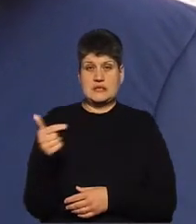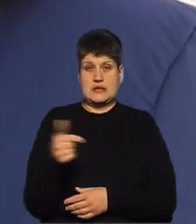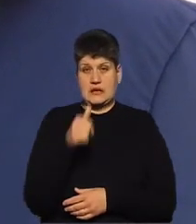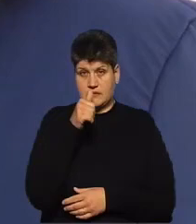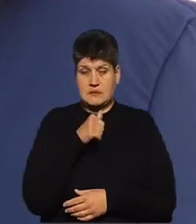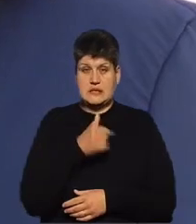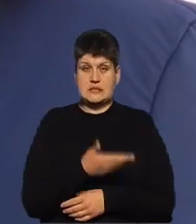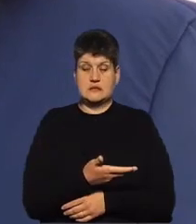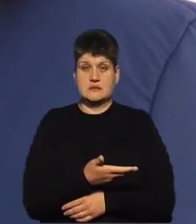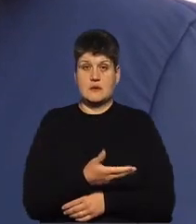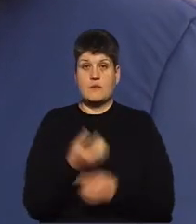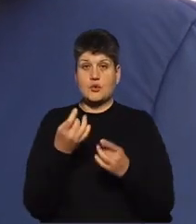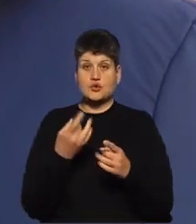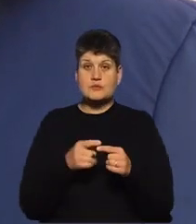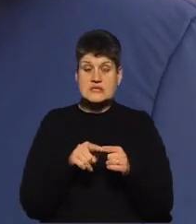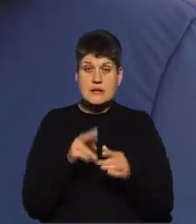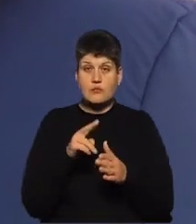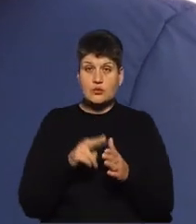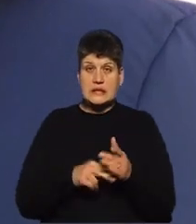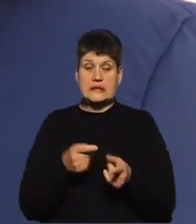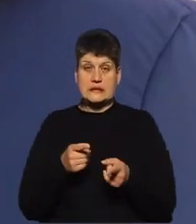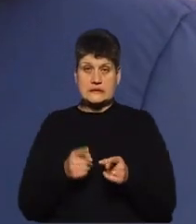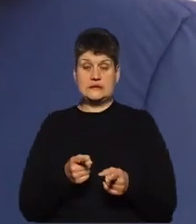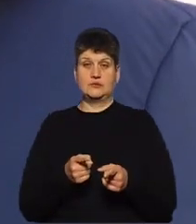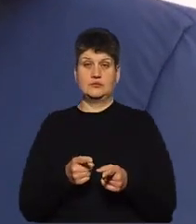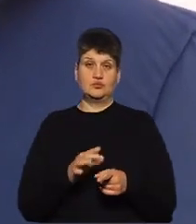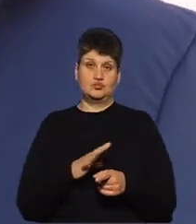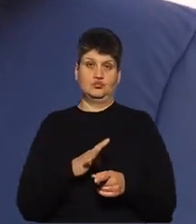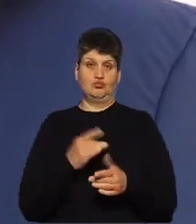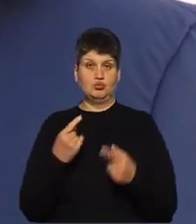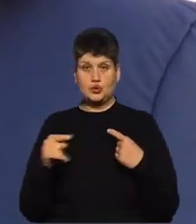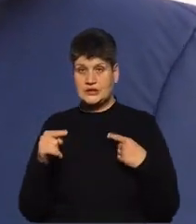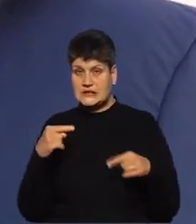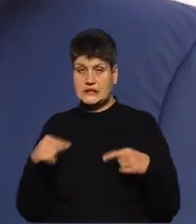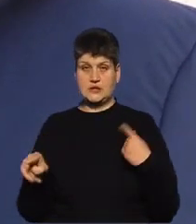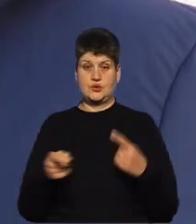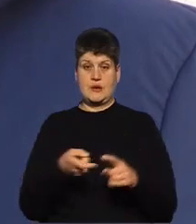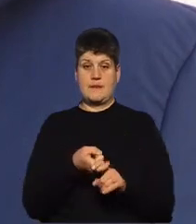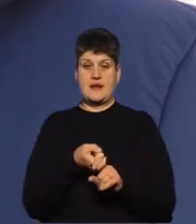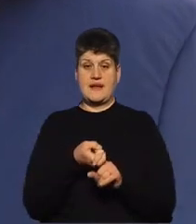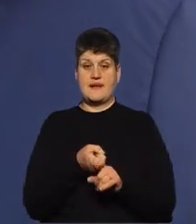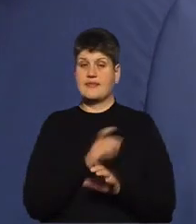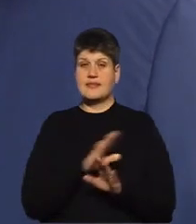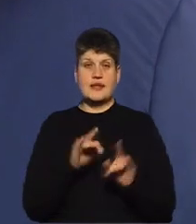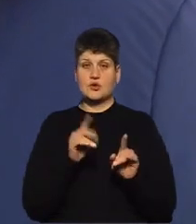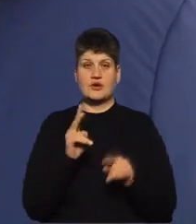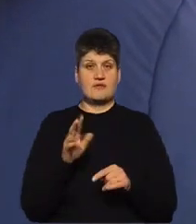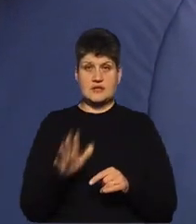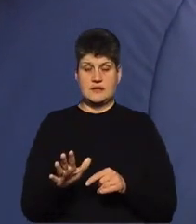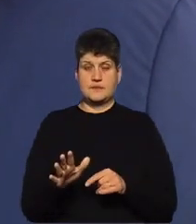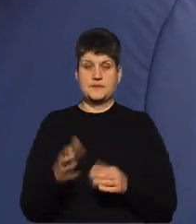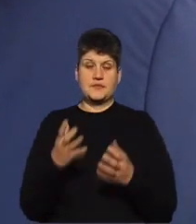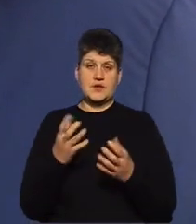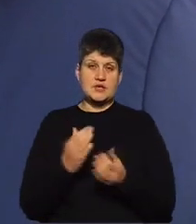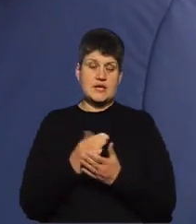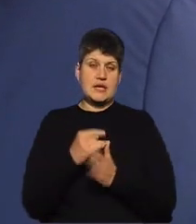Просто, щоб цей податок, в самому ділі, він був зовсім по-другому і прив'язаний не до тих квадратів. Ну і ще є теж таке питання,